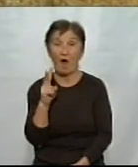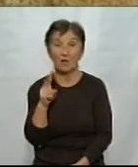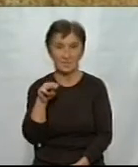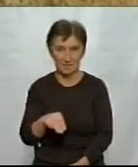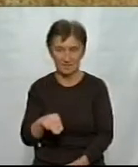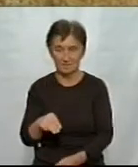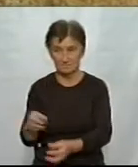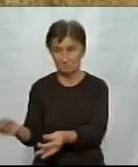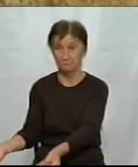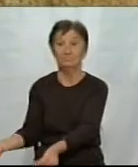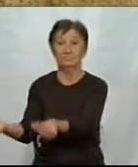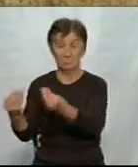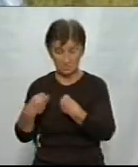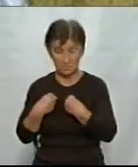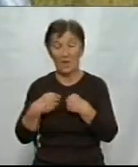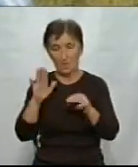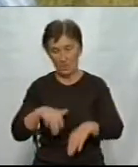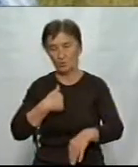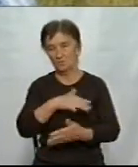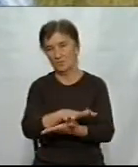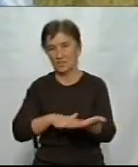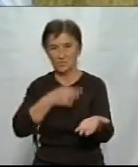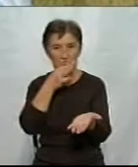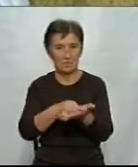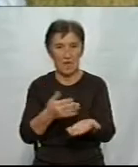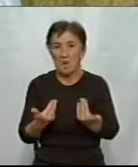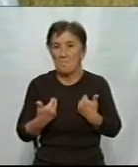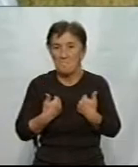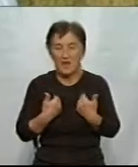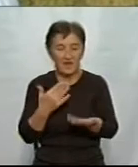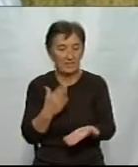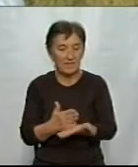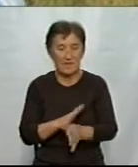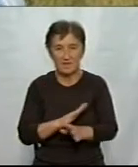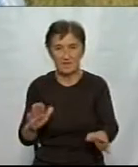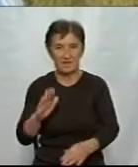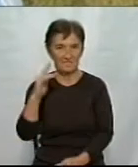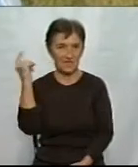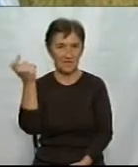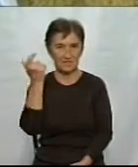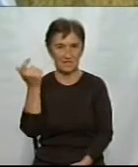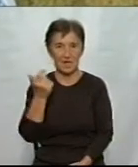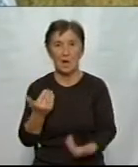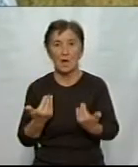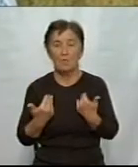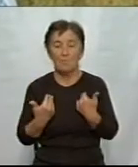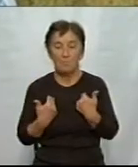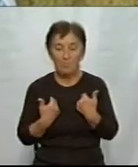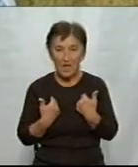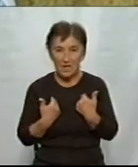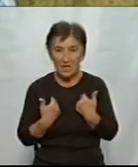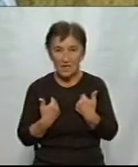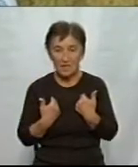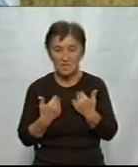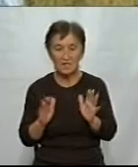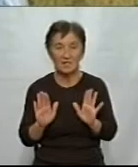відновленням робіт, тоді ми відповідаємо. Ми не є власниками, ми тільки мали, як вам